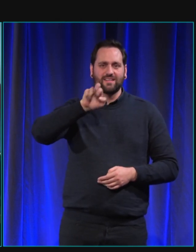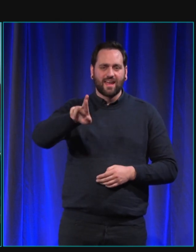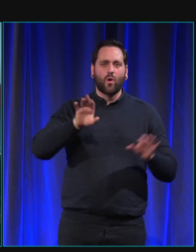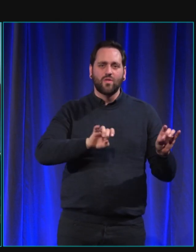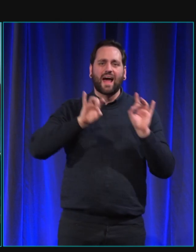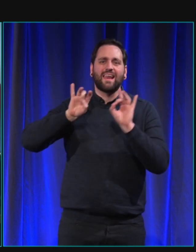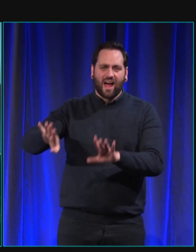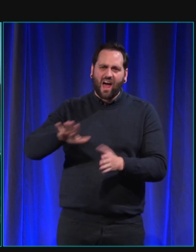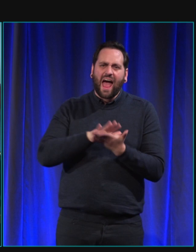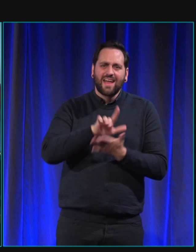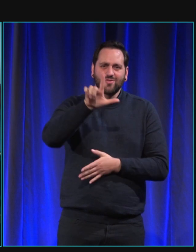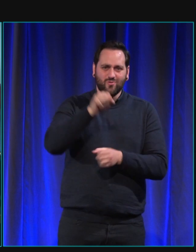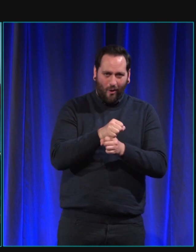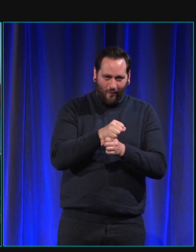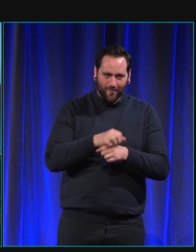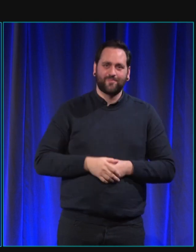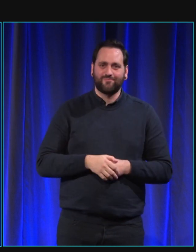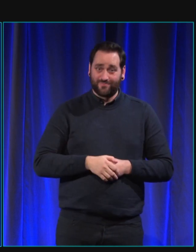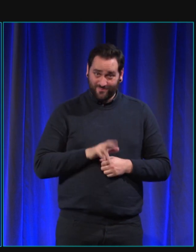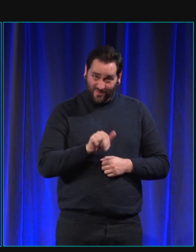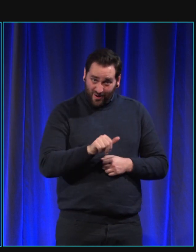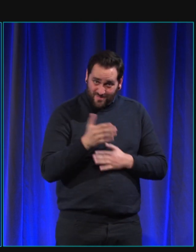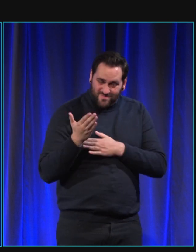l'heure nous faire deux démonstrations